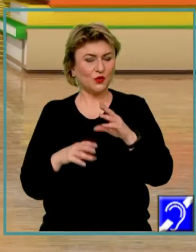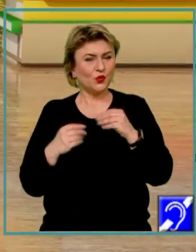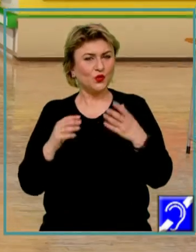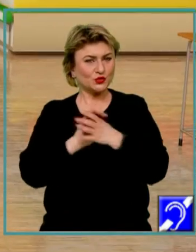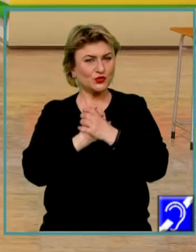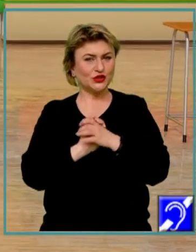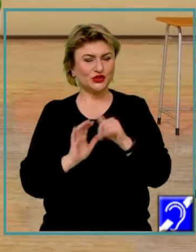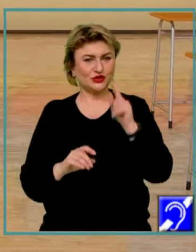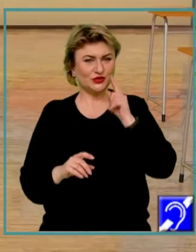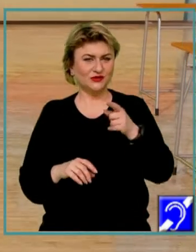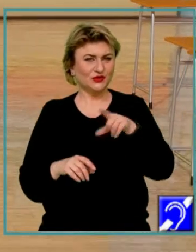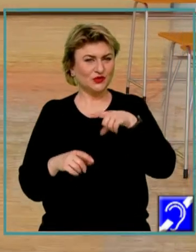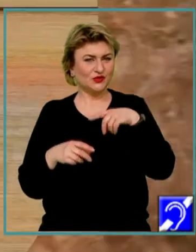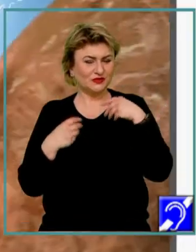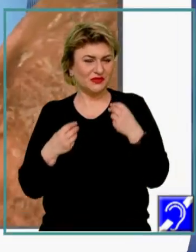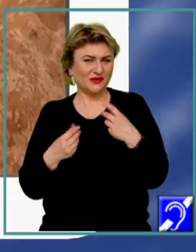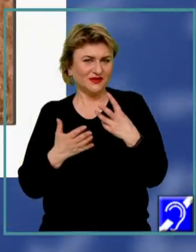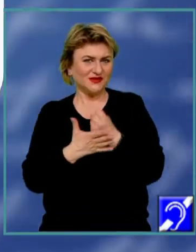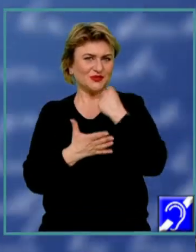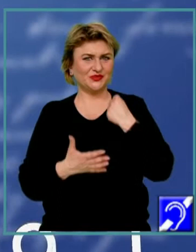știu că voi sunteți învingători!